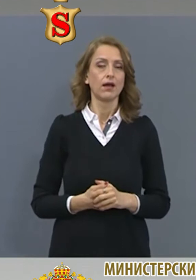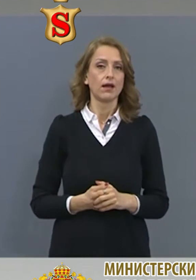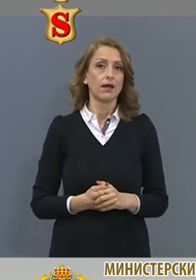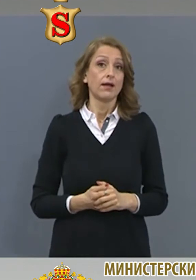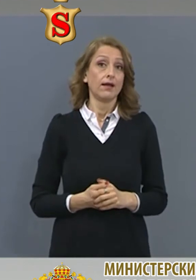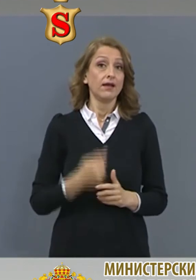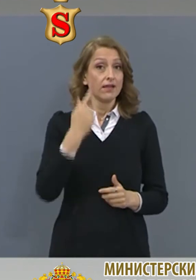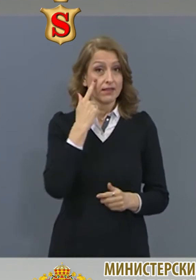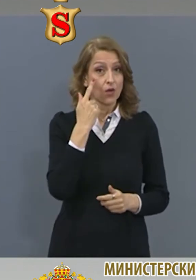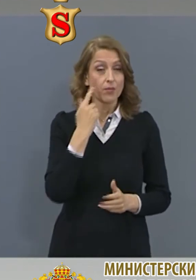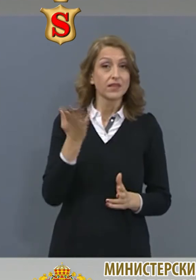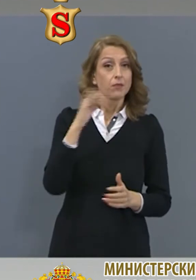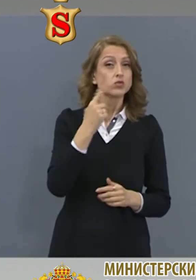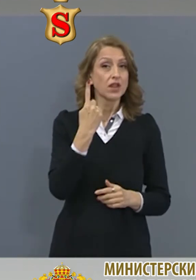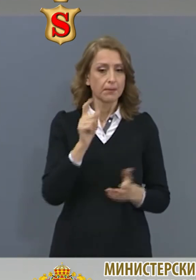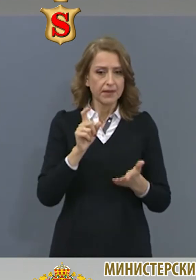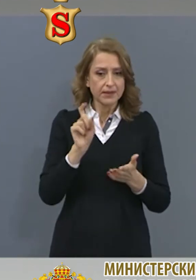да опитам още веднъж да я зарадим.